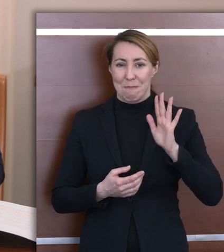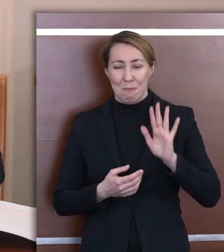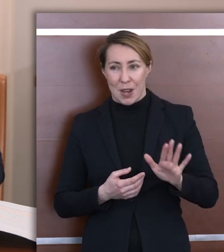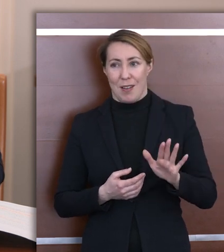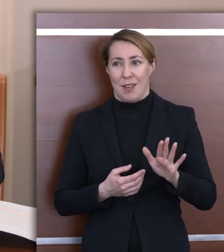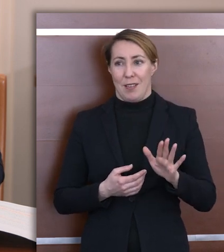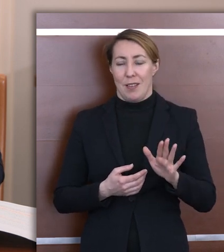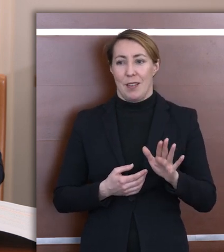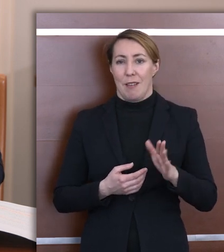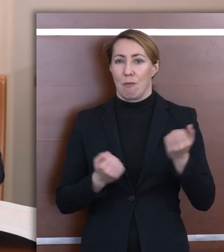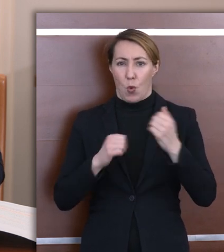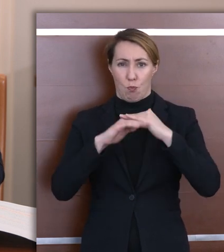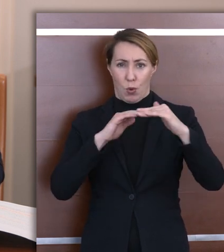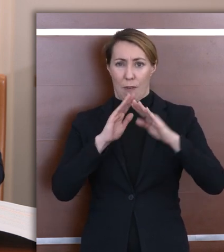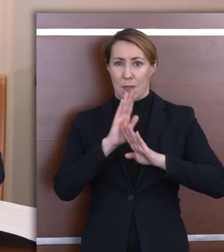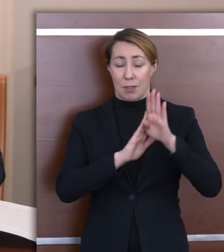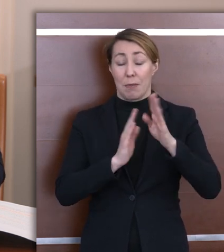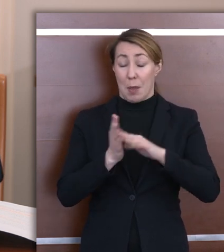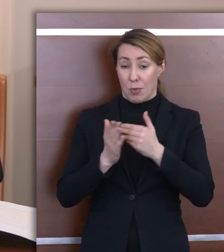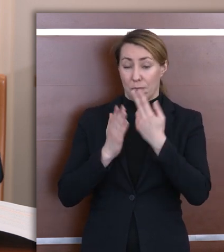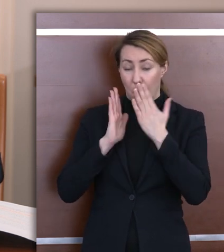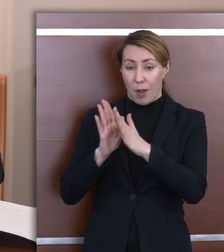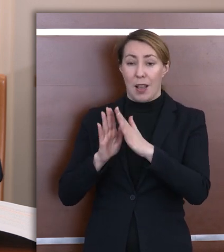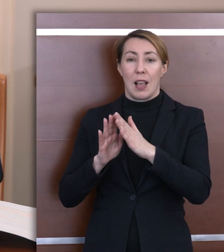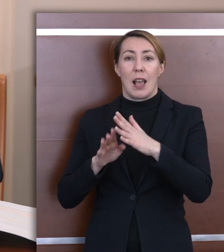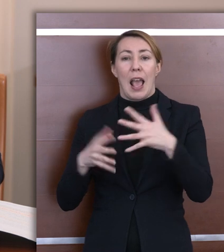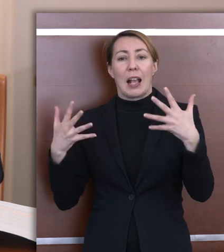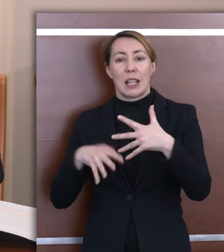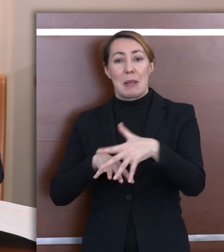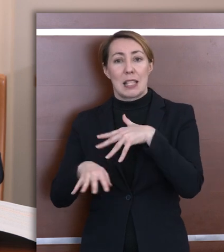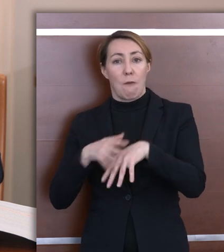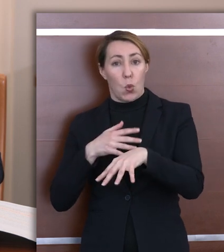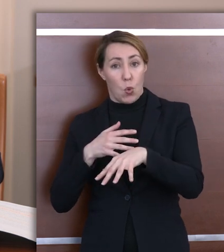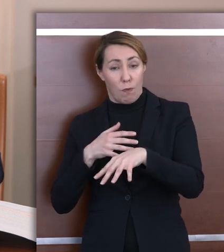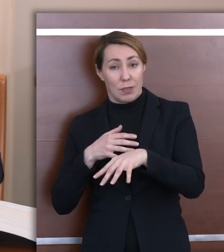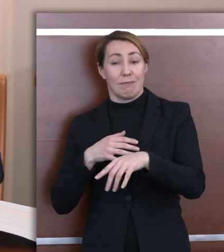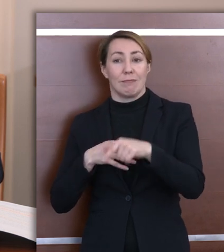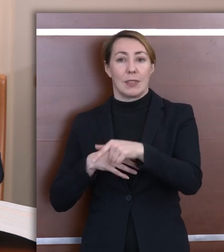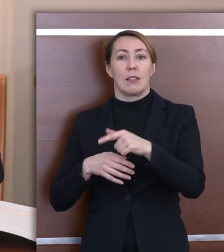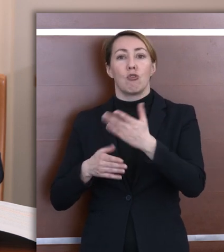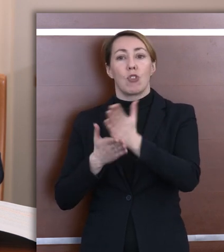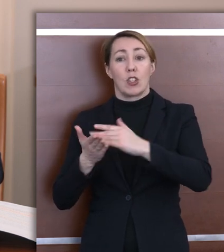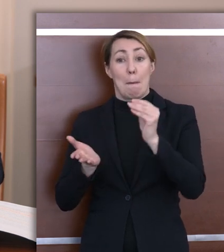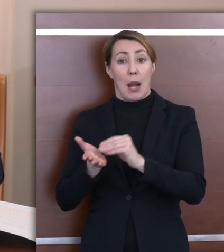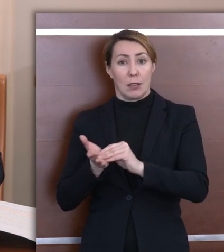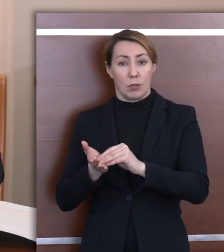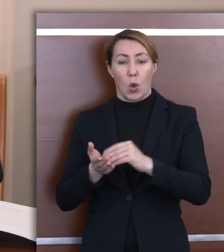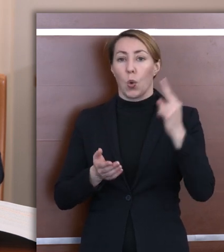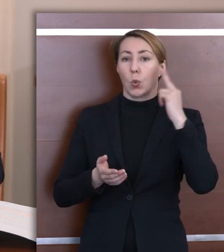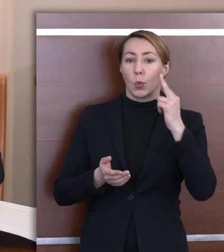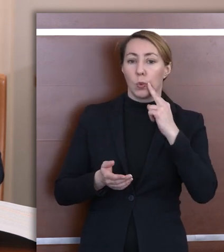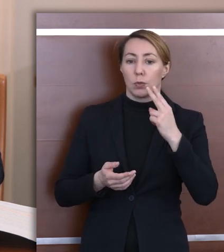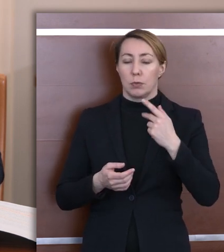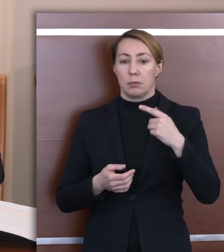wysokim poziomie. Egzaminy zawodowe. W części praktycznej, tam gdzie uczniowie głusi wykazali się konkretną